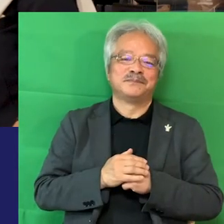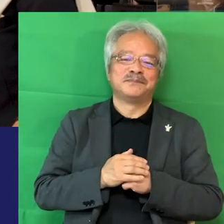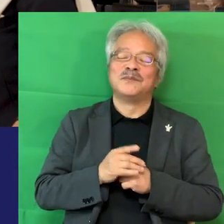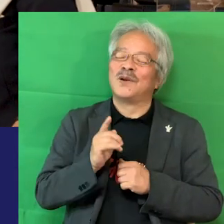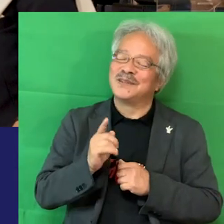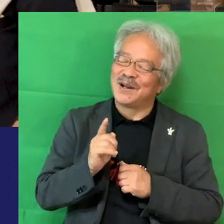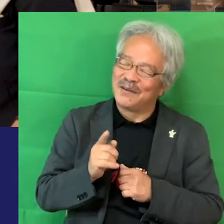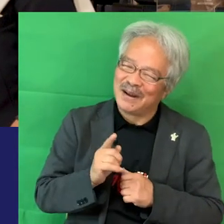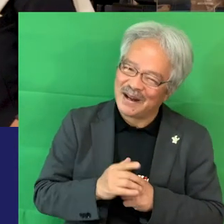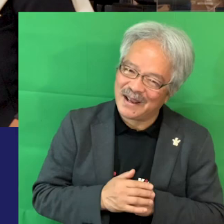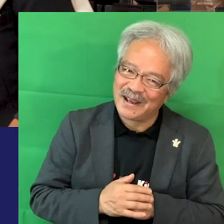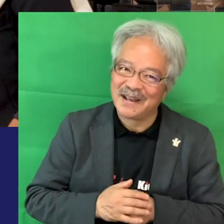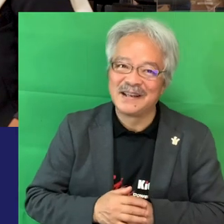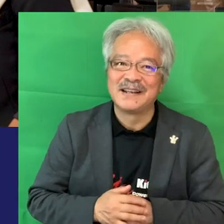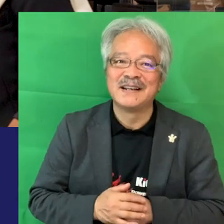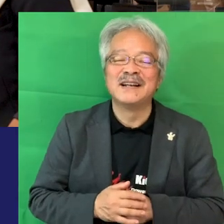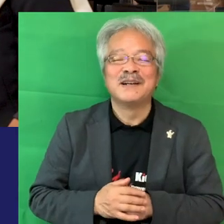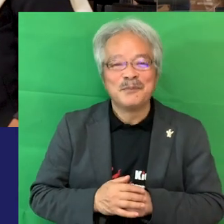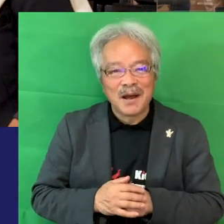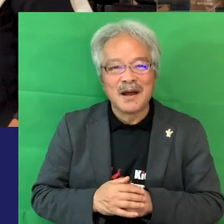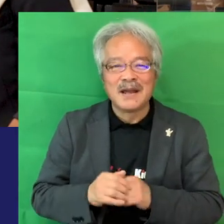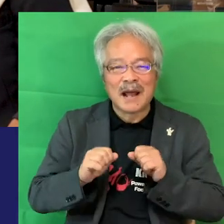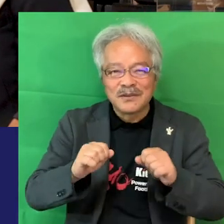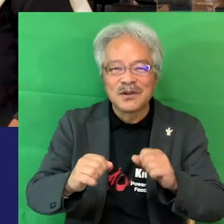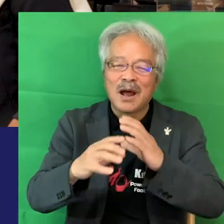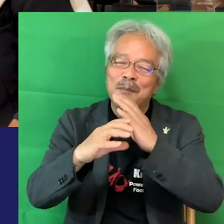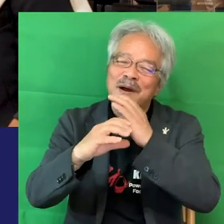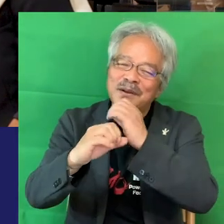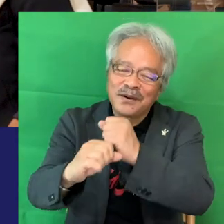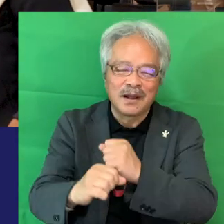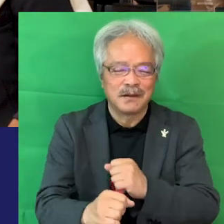それはさあやるとハマるよな絶対